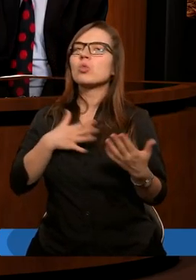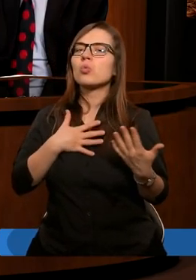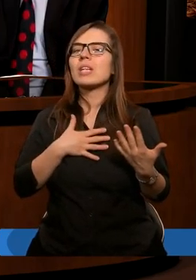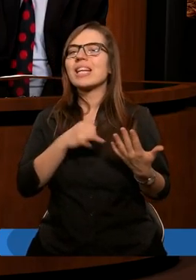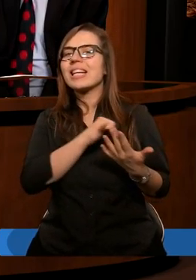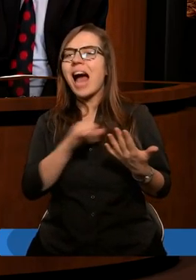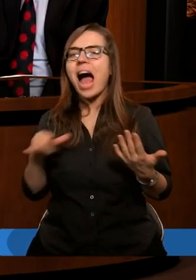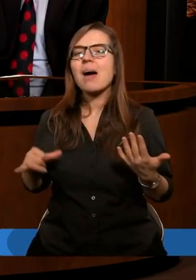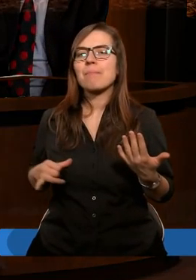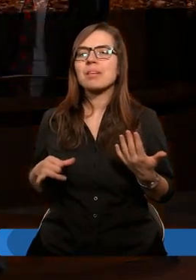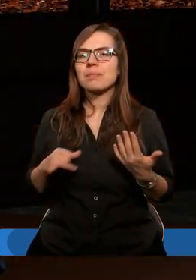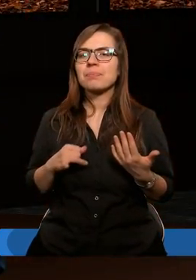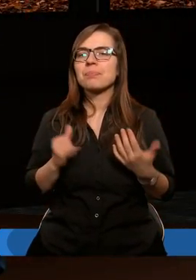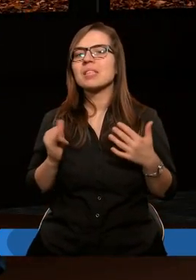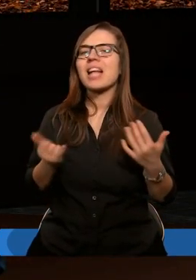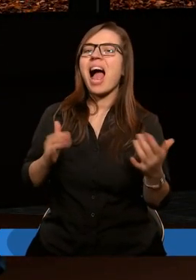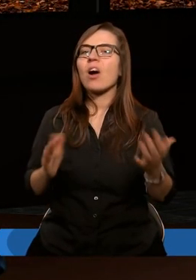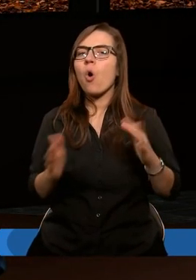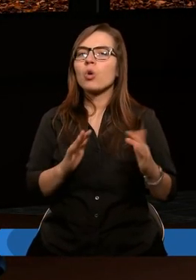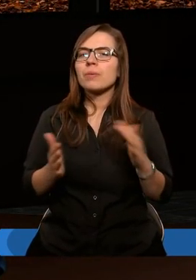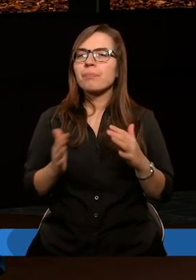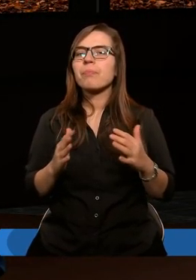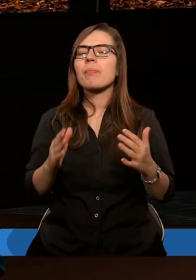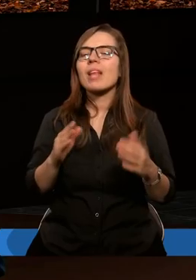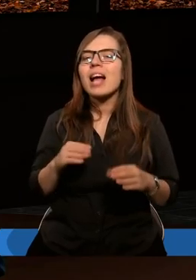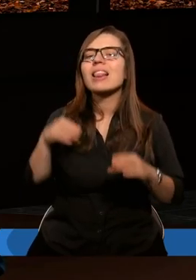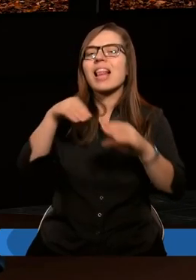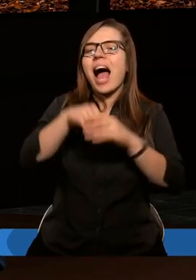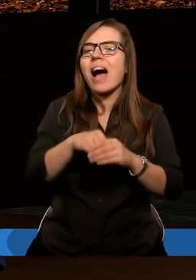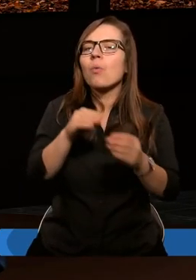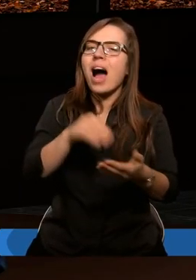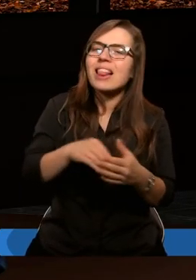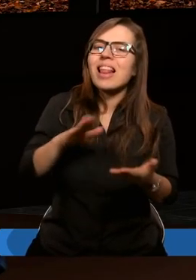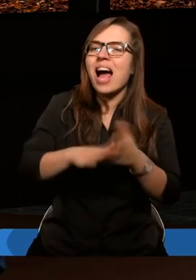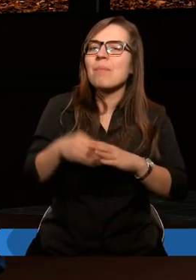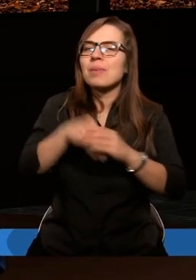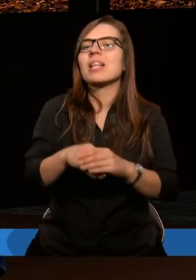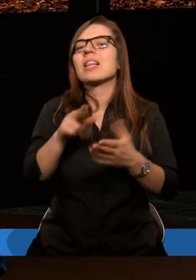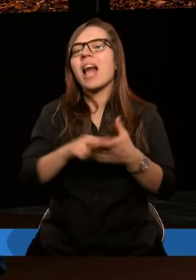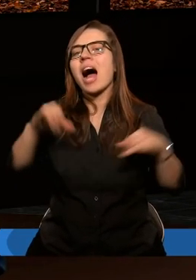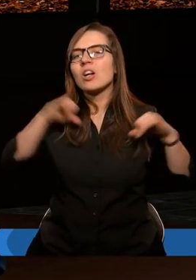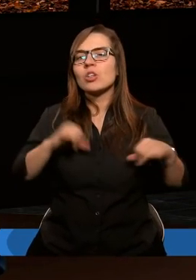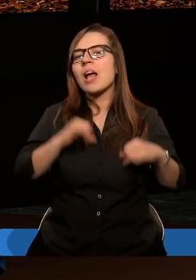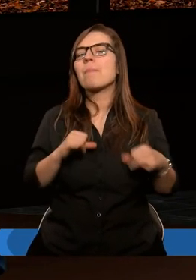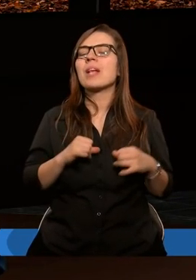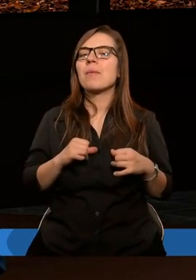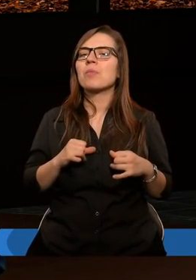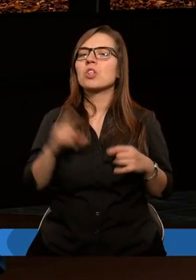jakoś nakładamy na siebie po prostu niepotrzebne